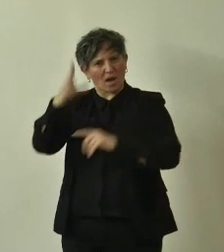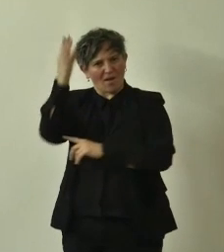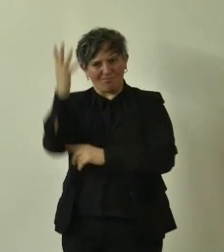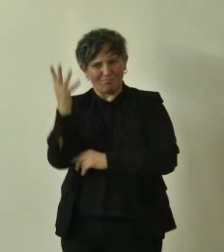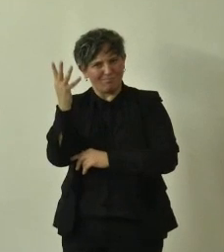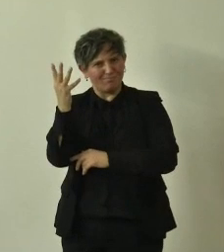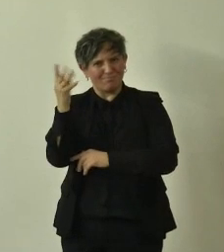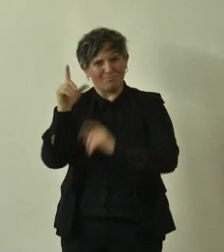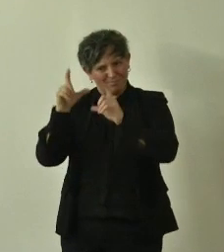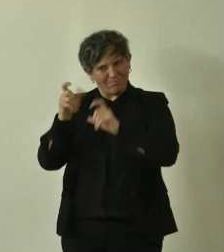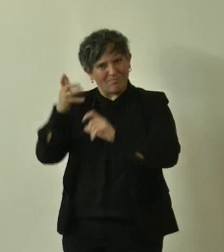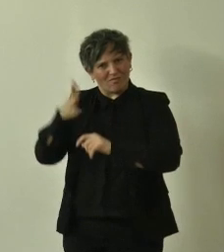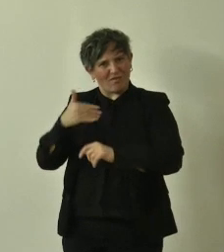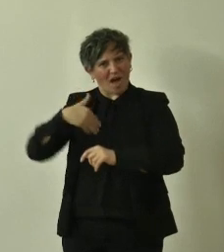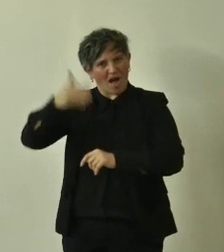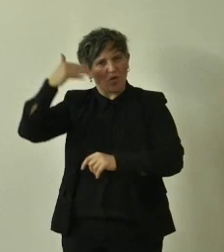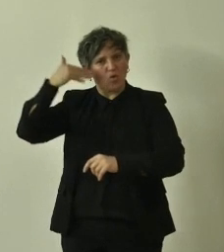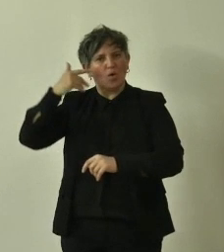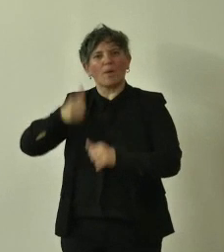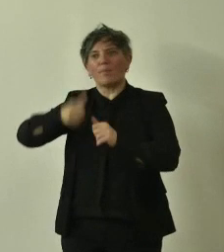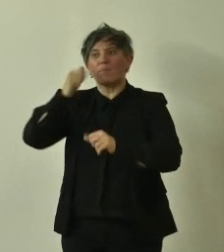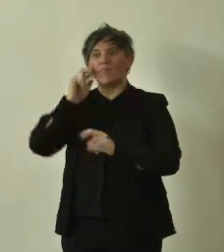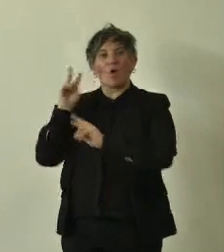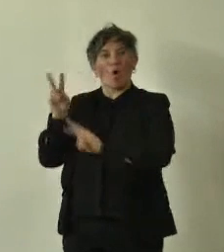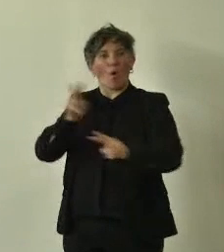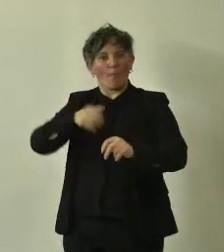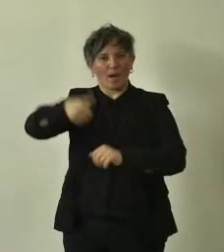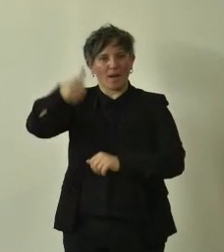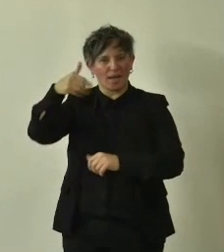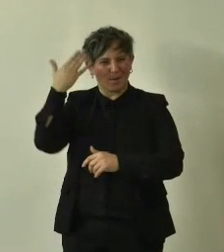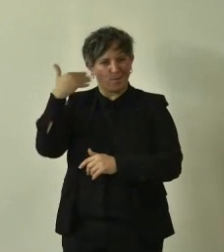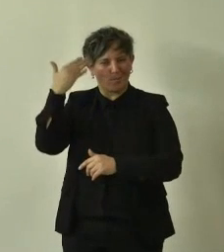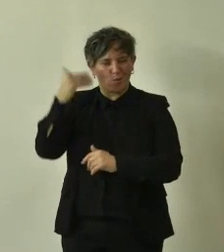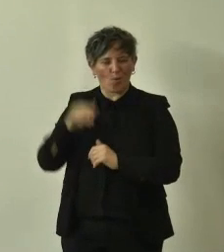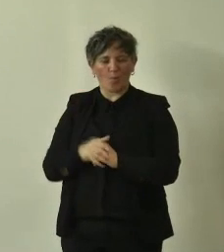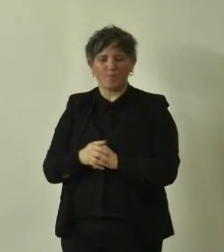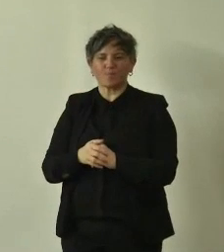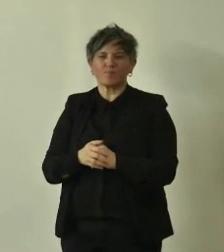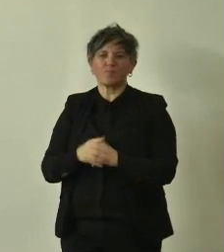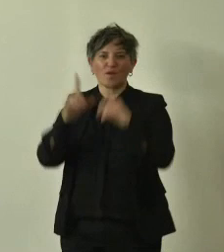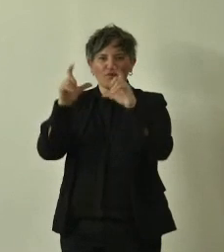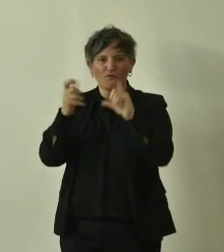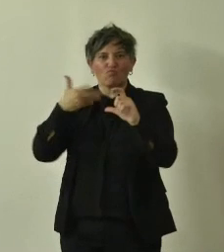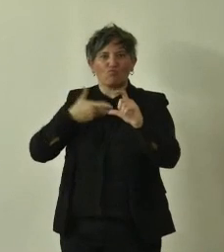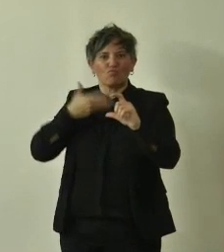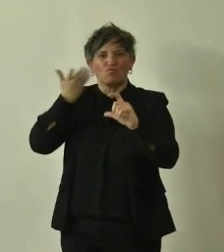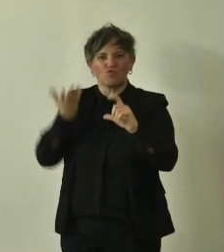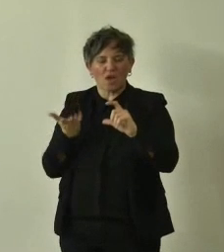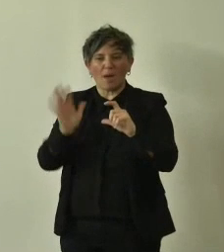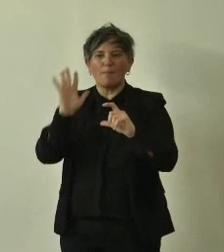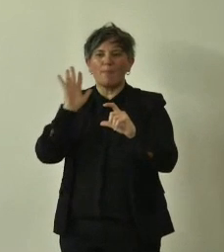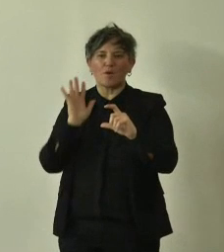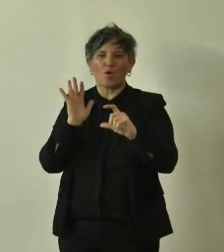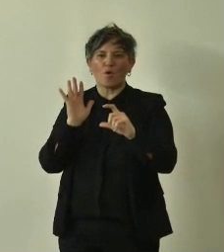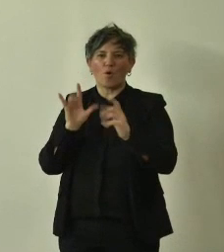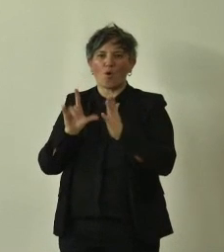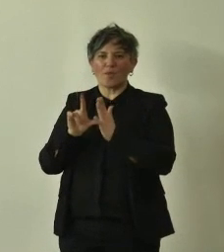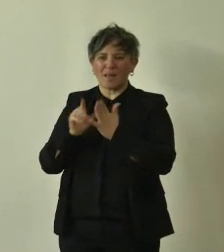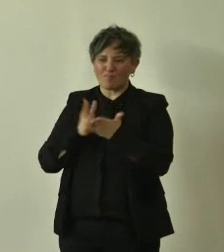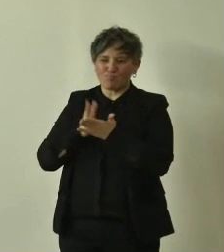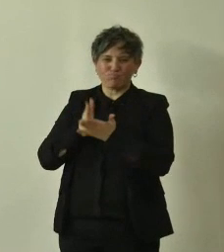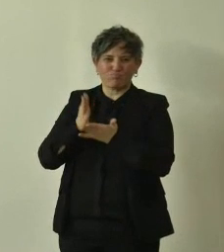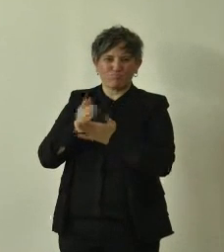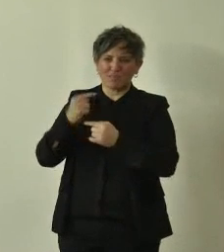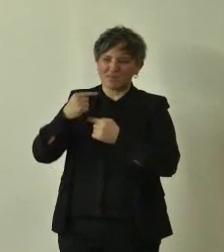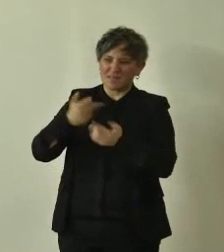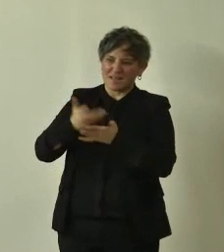che siamo andati a verificare e quindi purtroppo non ho messo i necrologi sul libro perché